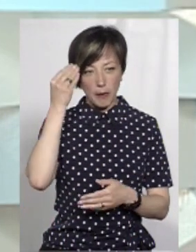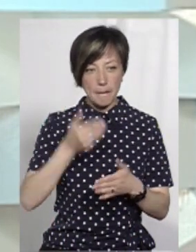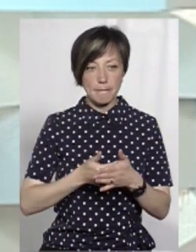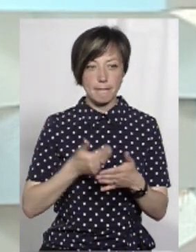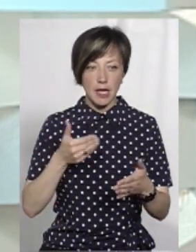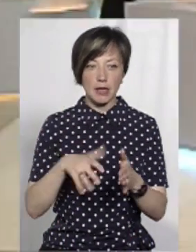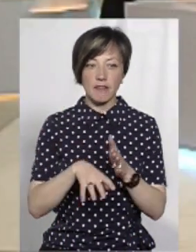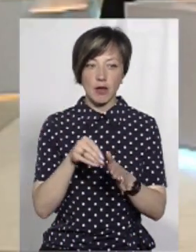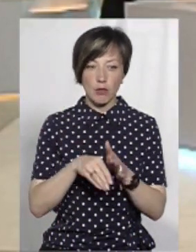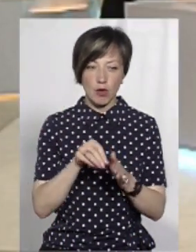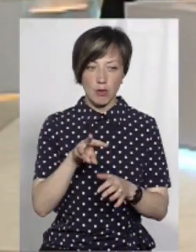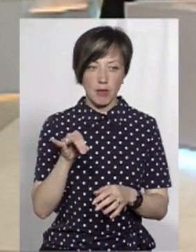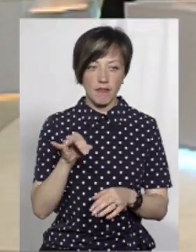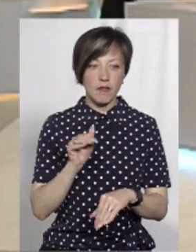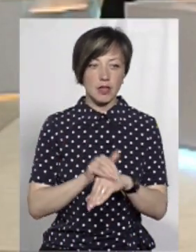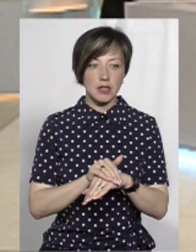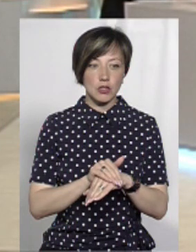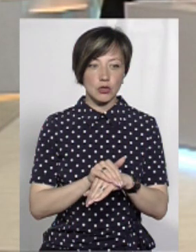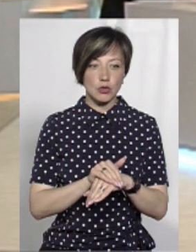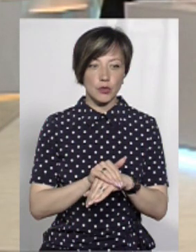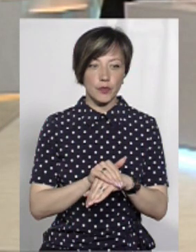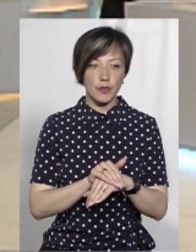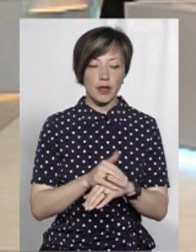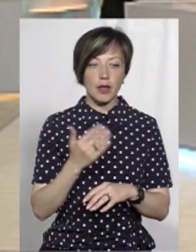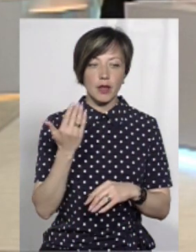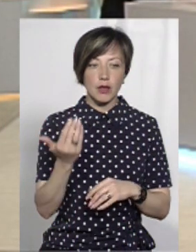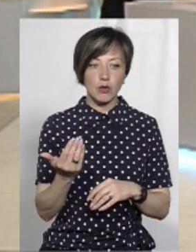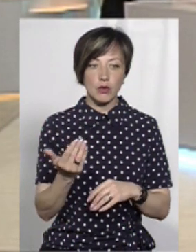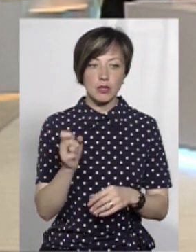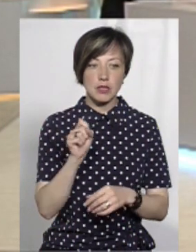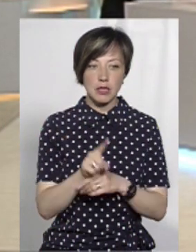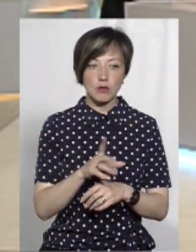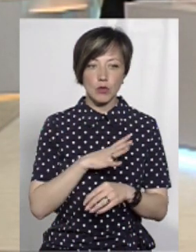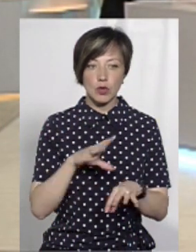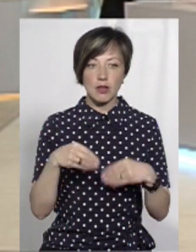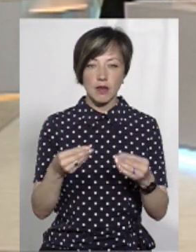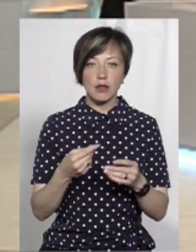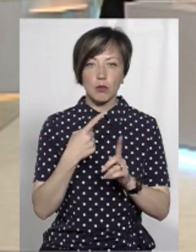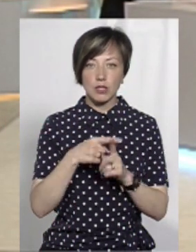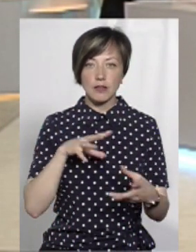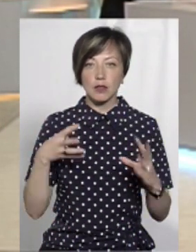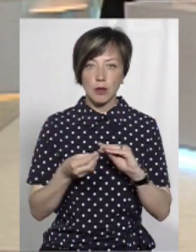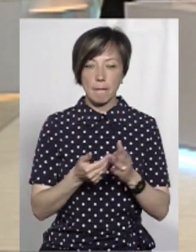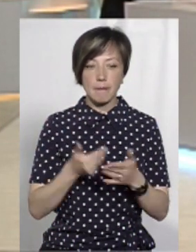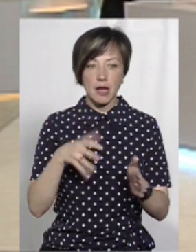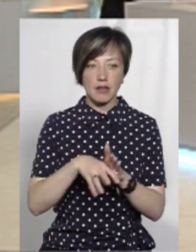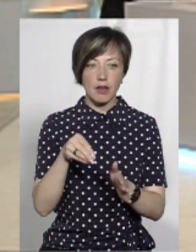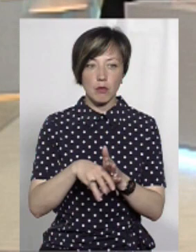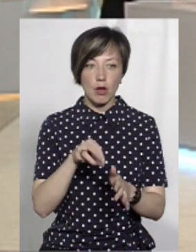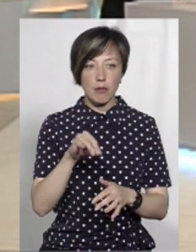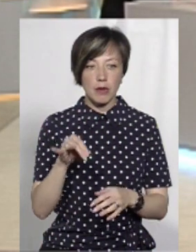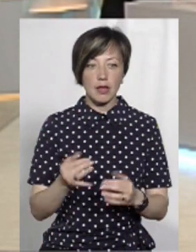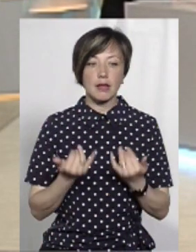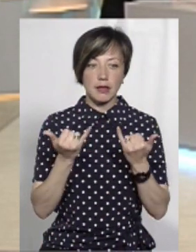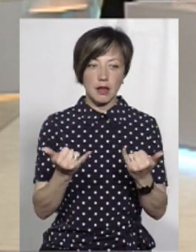перед виборами. Тобто, і фактично його задача була давати позитивний результат перед виборами для